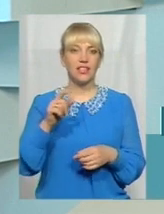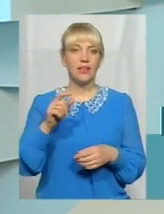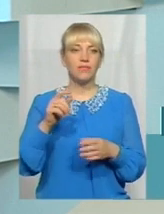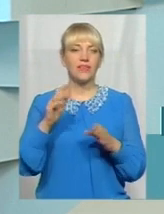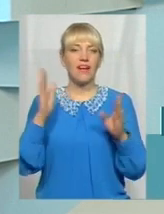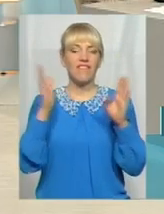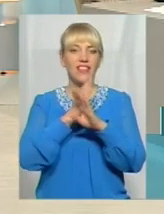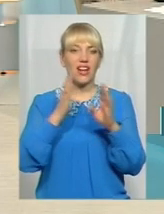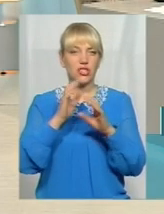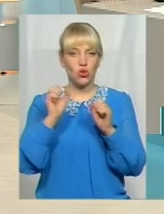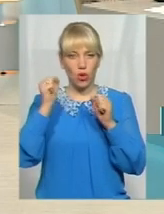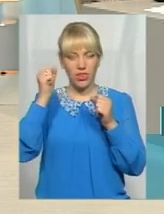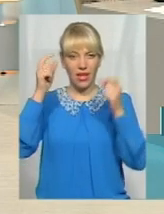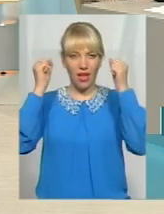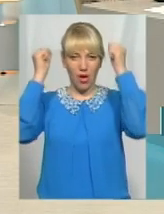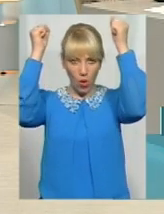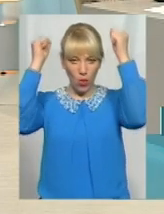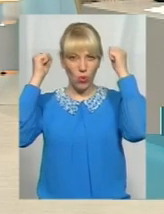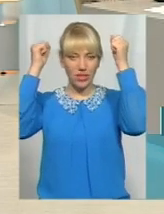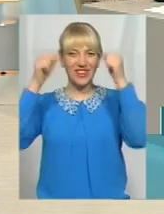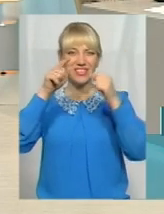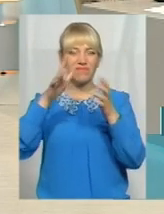просто. Їх, мабуть, 10 років ніхто не протирав.